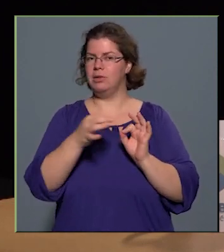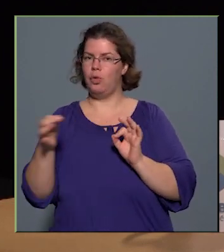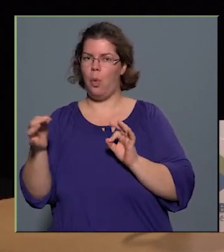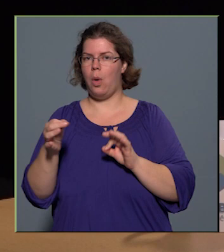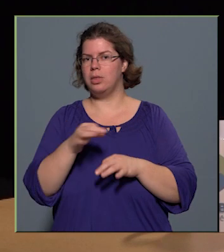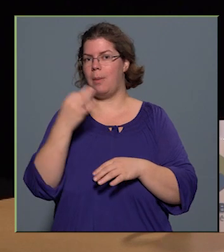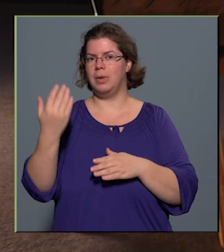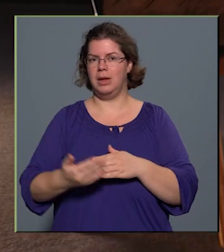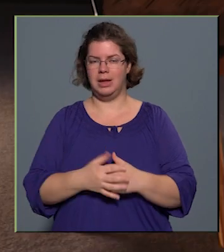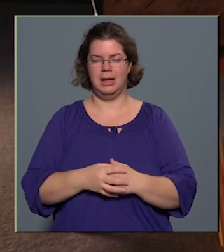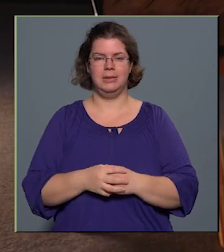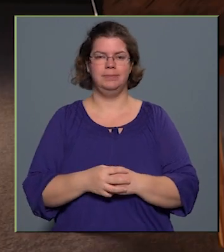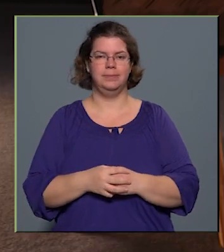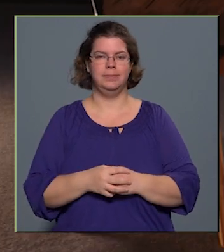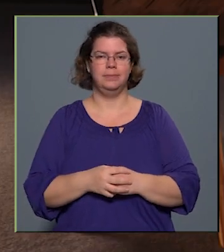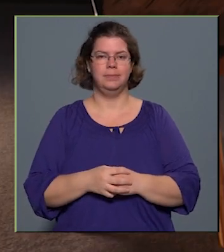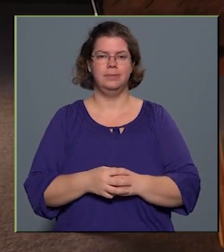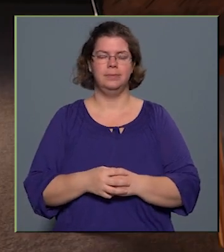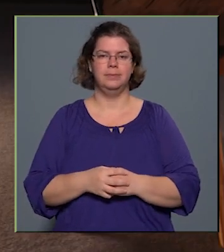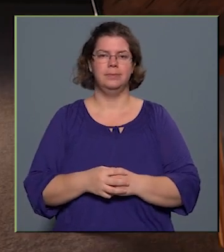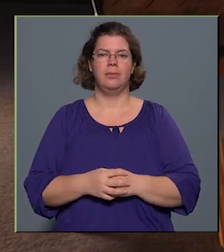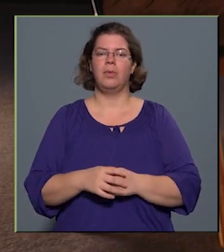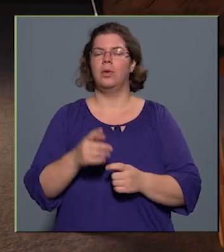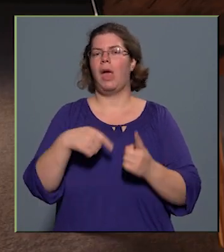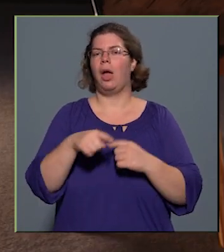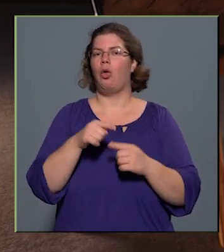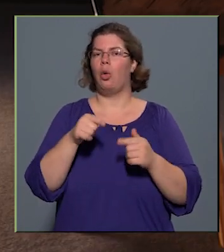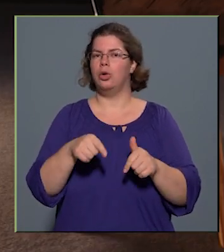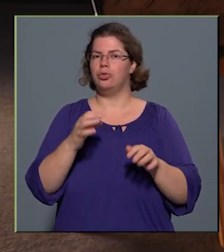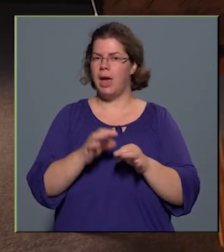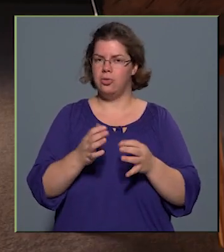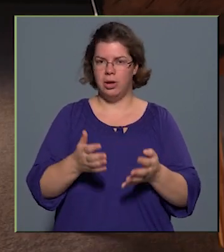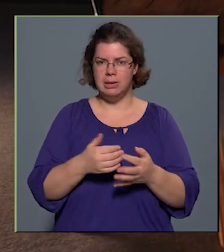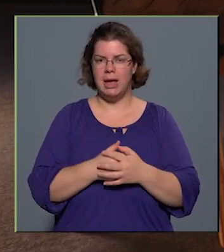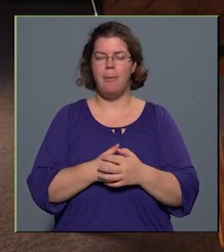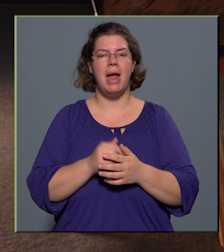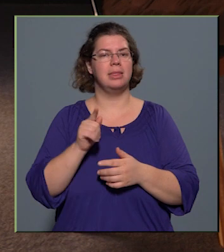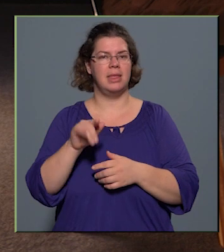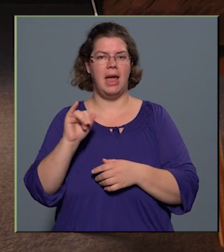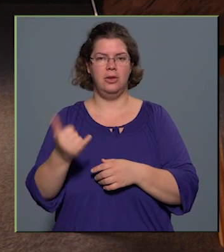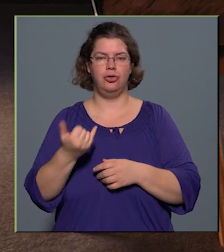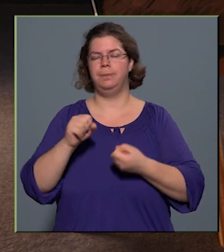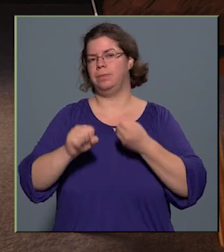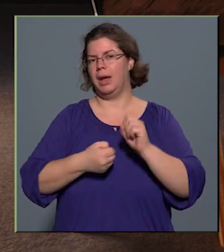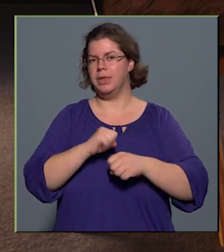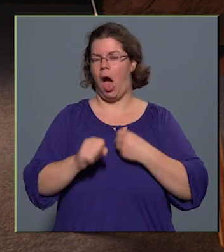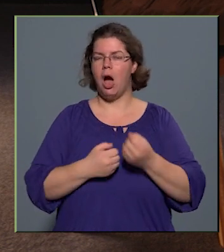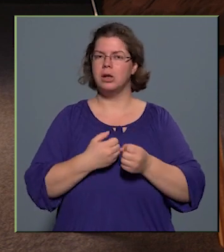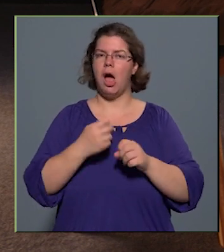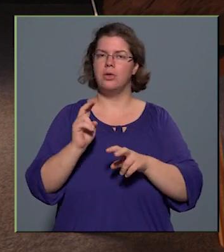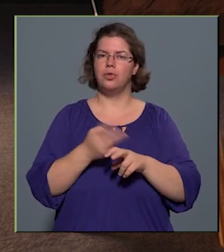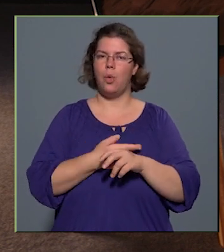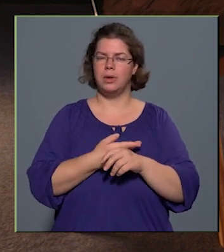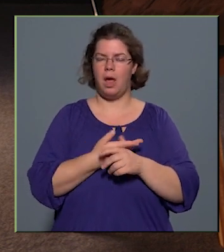napjainkig. Ugye a körösi esetében te is gyakran szoktad fölhívni a